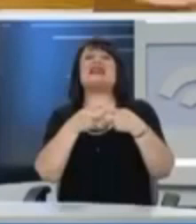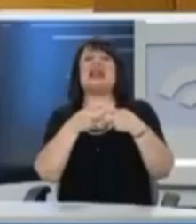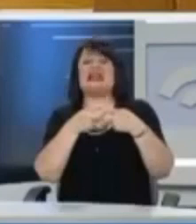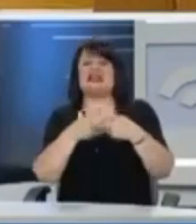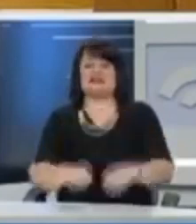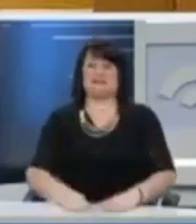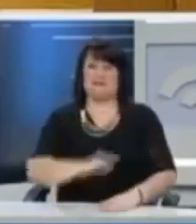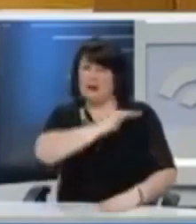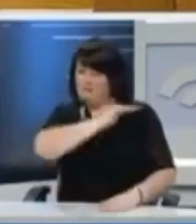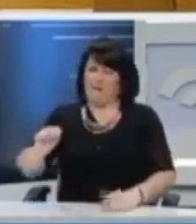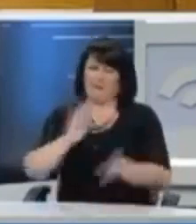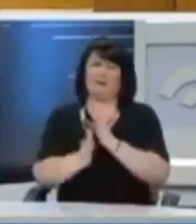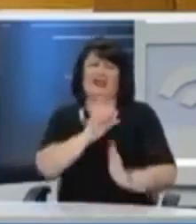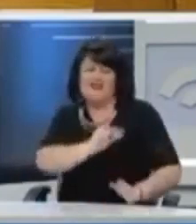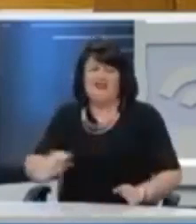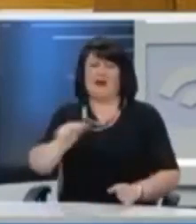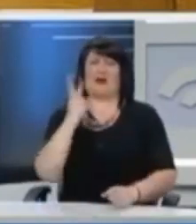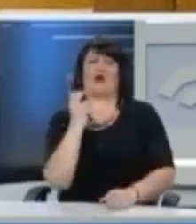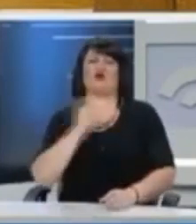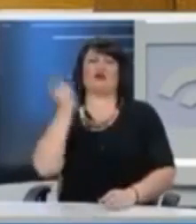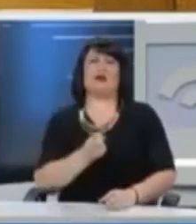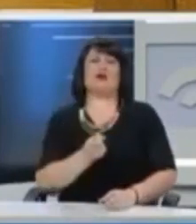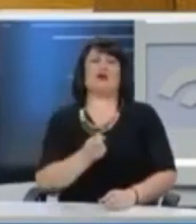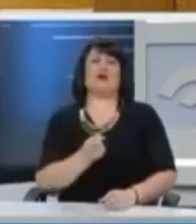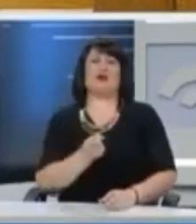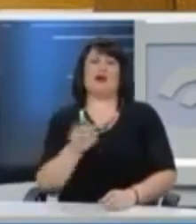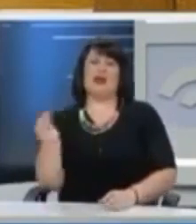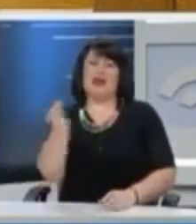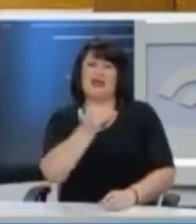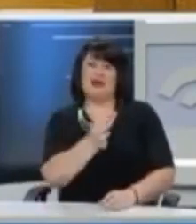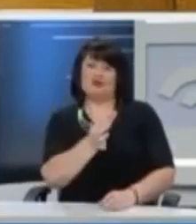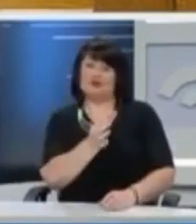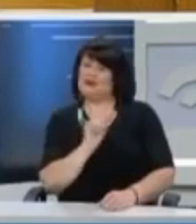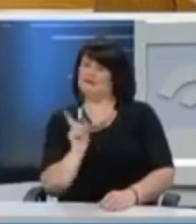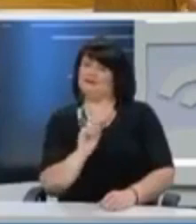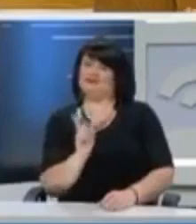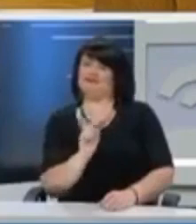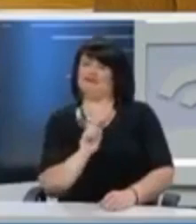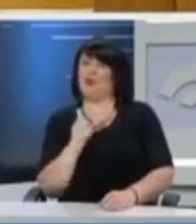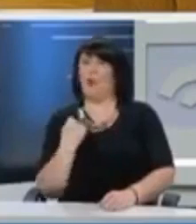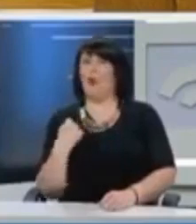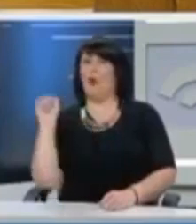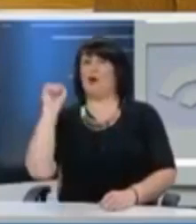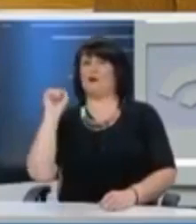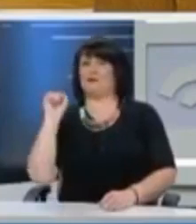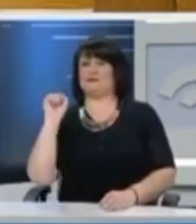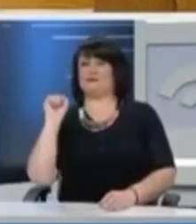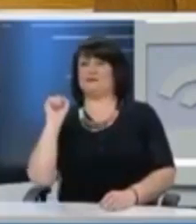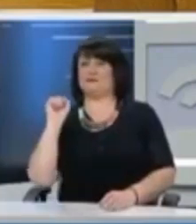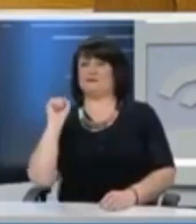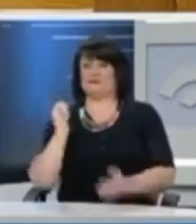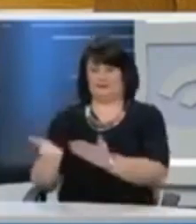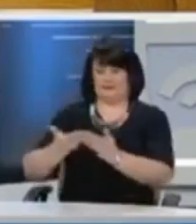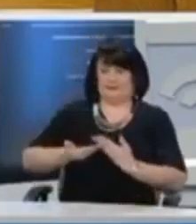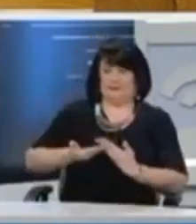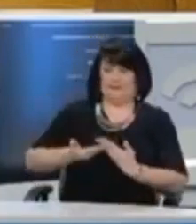flat 20% θα εισπράξετε ένα τεράστιο 9 όχι γιατί ιδεολογικά πρόσκειται στο ΜΕΡΑ25